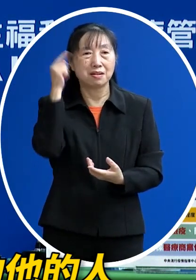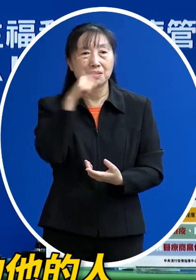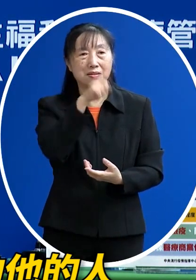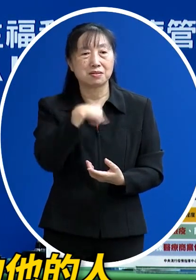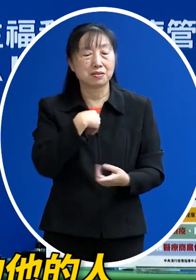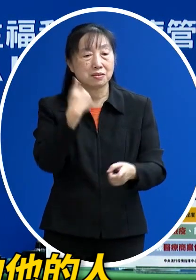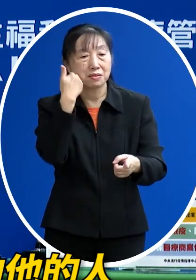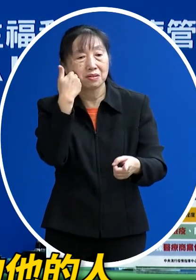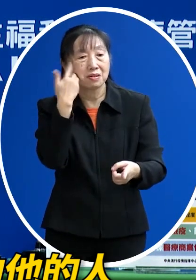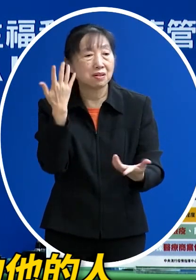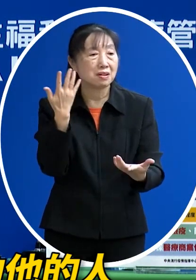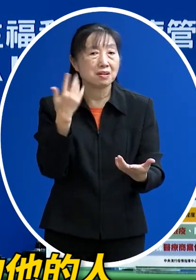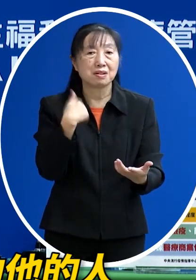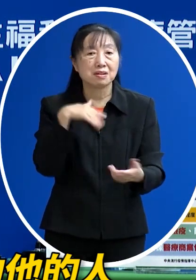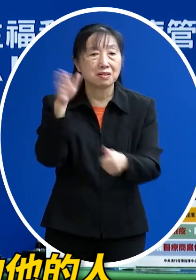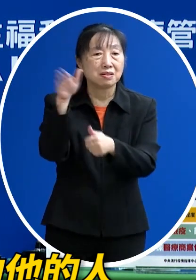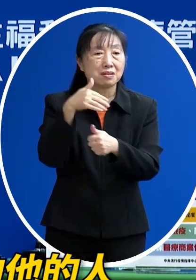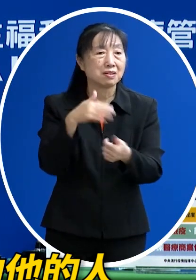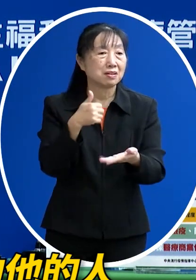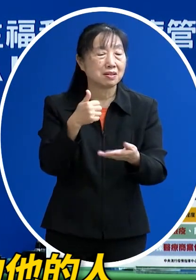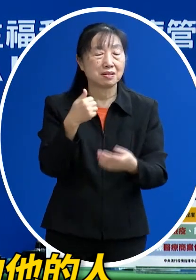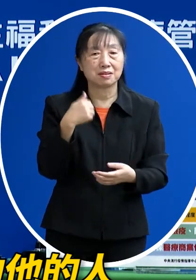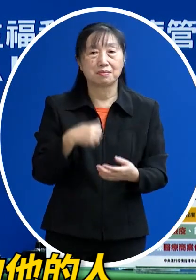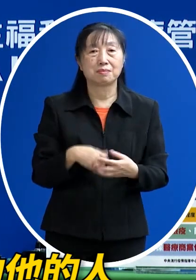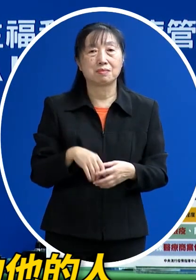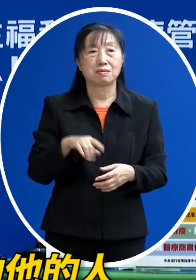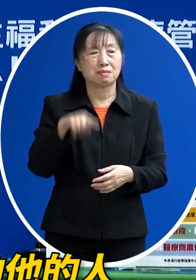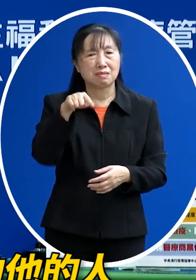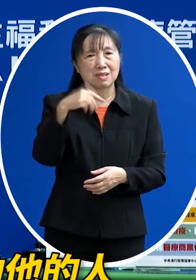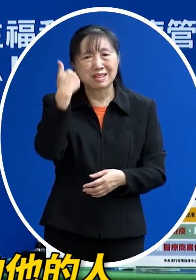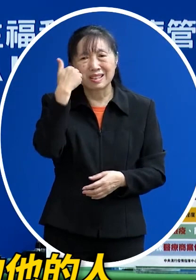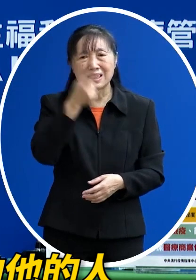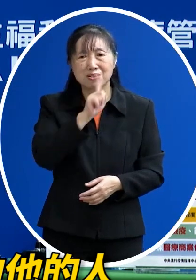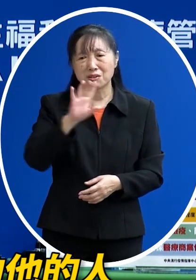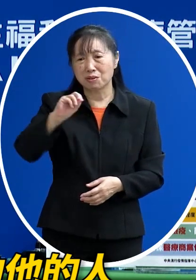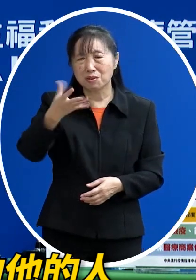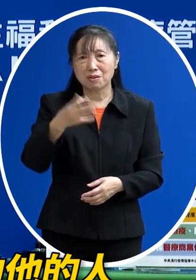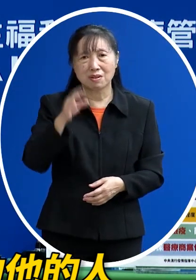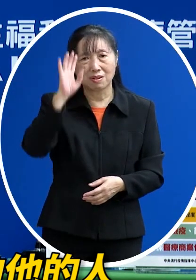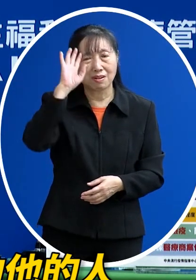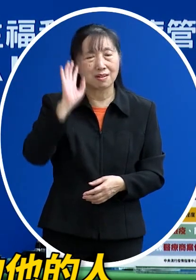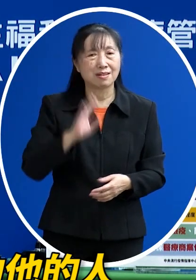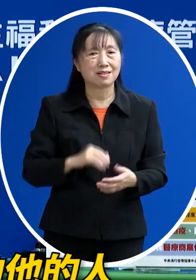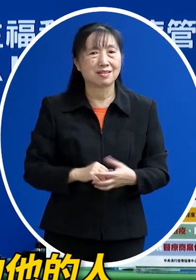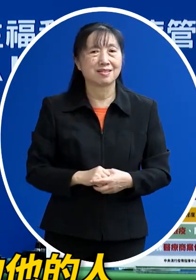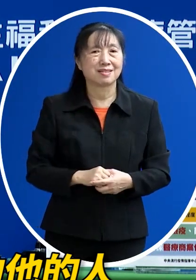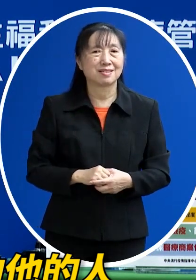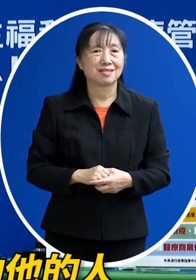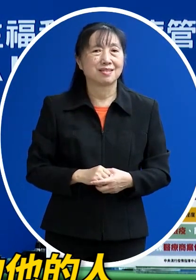人是誰那萬華沒有 不是在萬華那